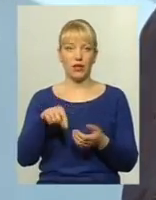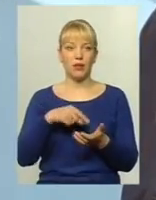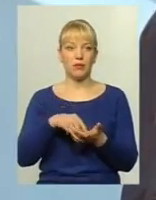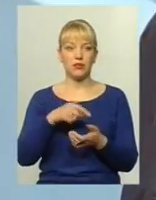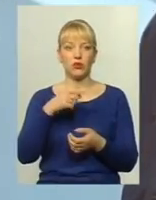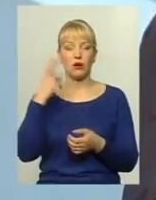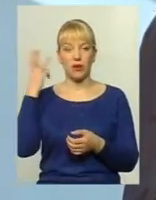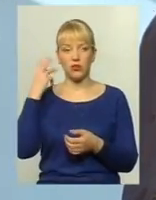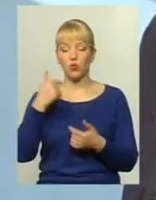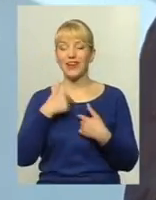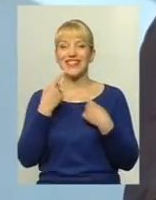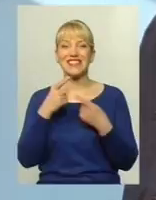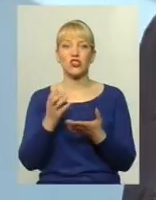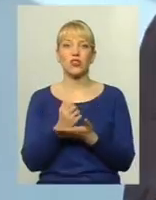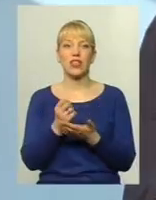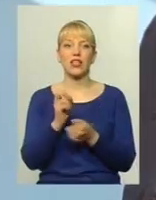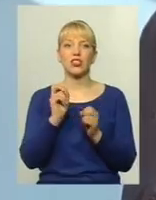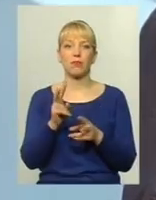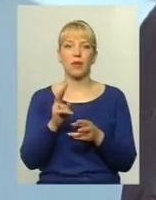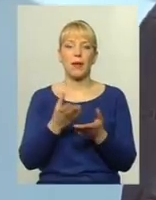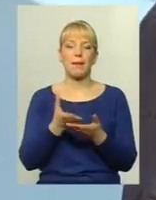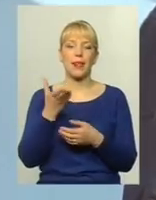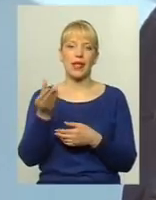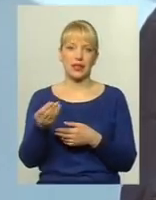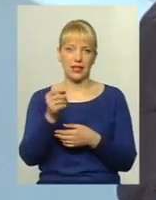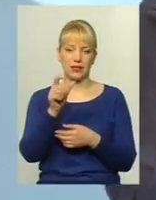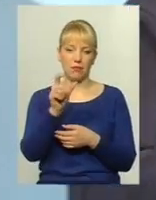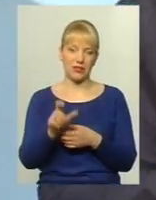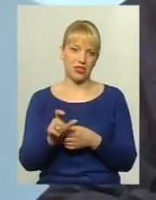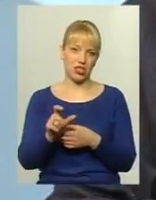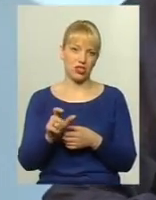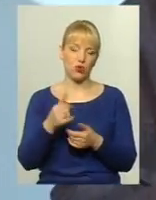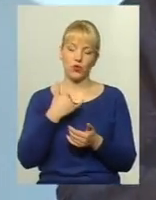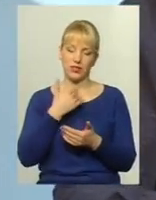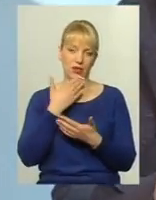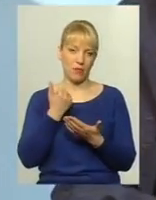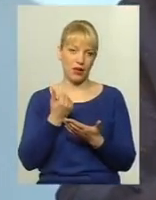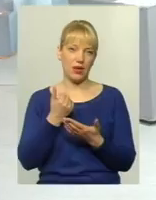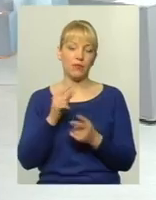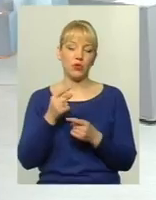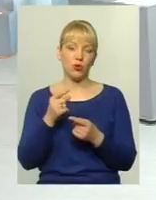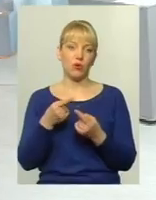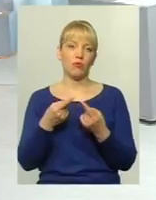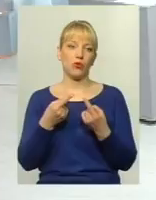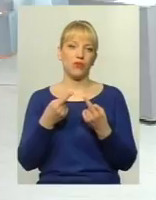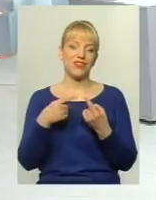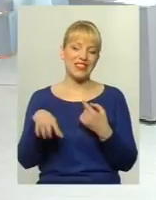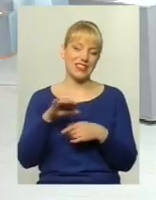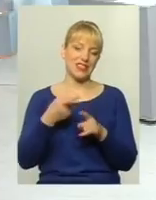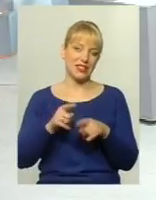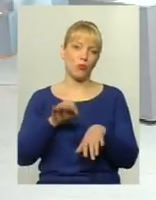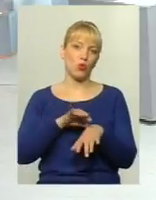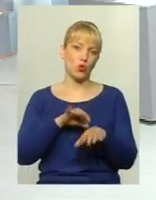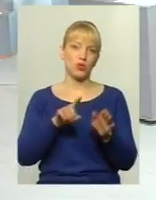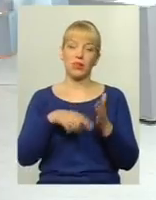іншого заробітку, як платний пасажир, немає. Тому від того всі решта болючі питання. Тобто,